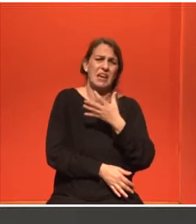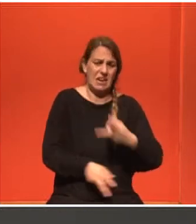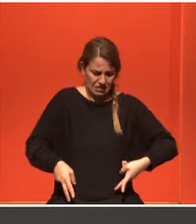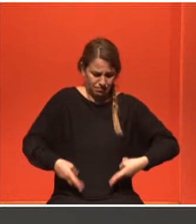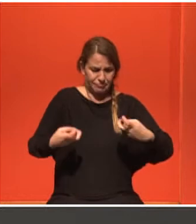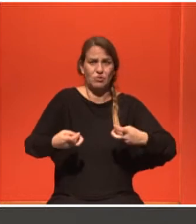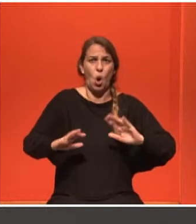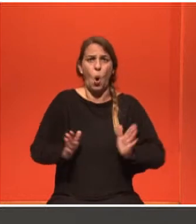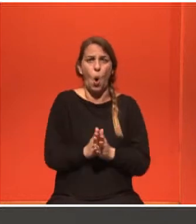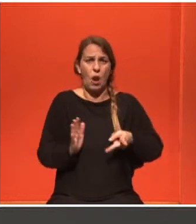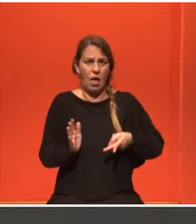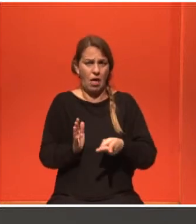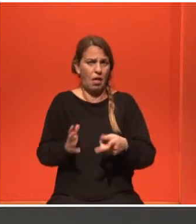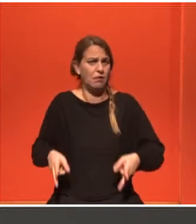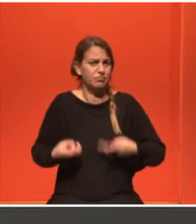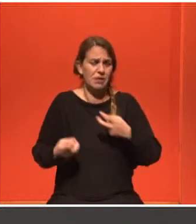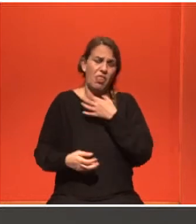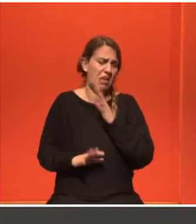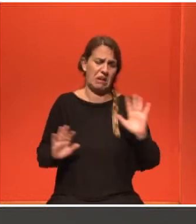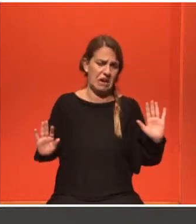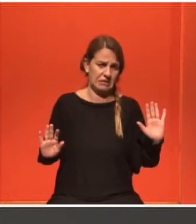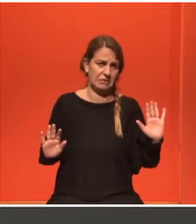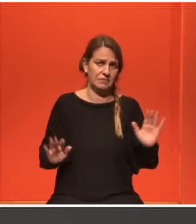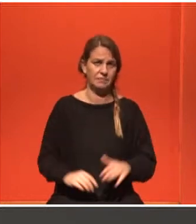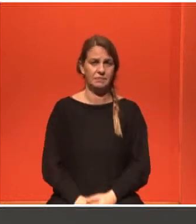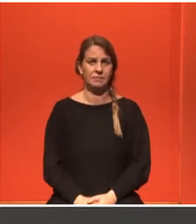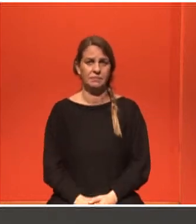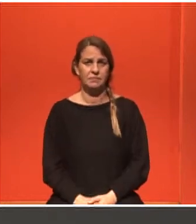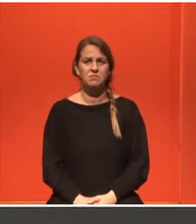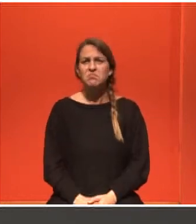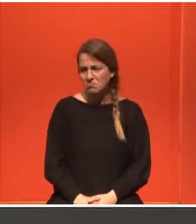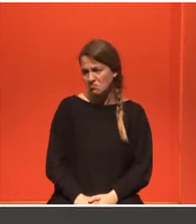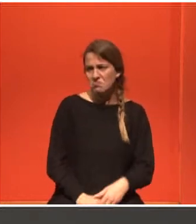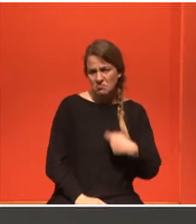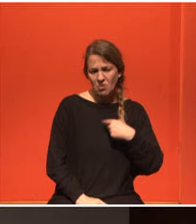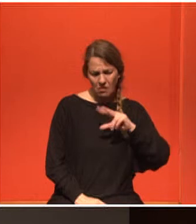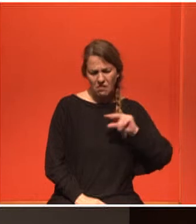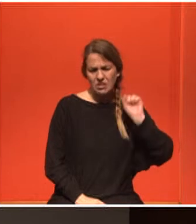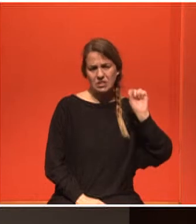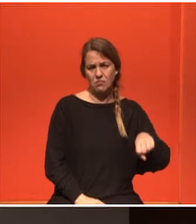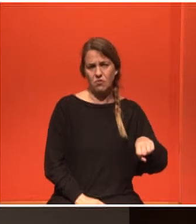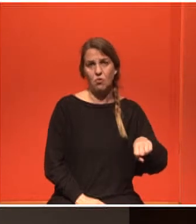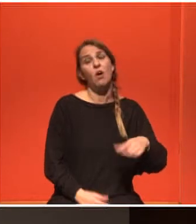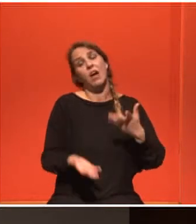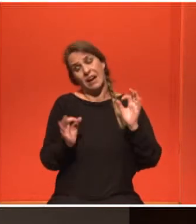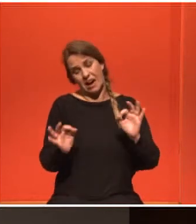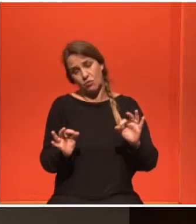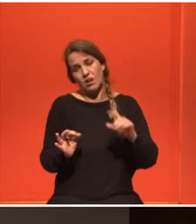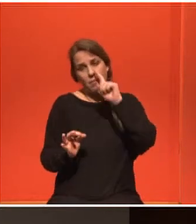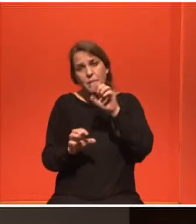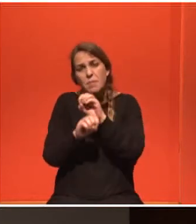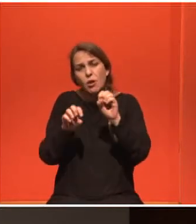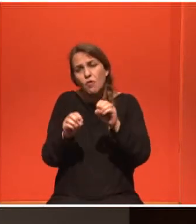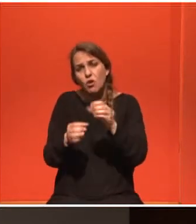Δεν ξέρω και ο κύριος Ακρίβος τι γνώμη έχει. Εγώ δεν βλέπω λόγο για ειστερεκτομή. Όχι. Νομίζω, όπως είπατε, θέλουμε παραπάνω πληροφορίες